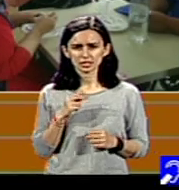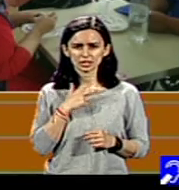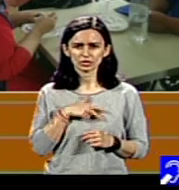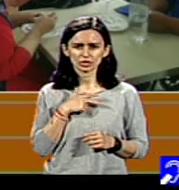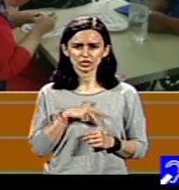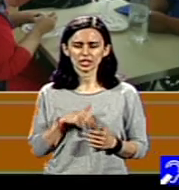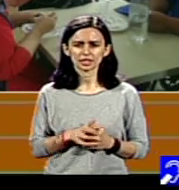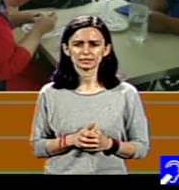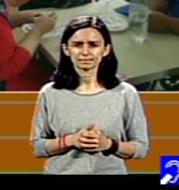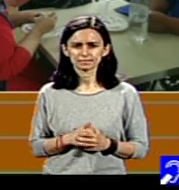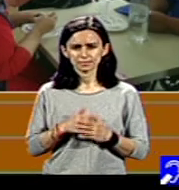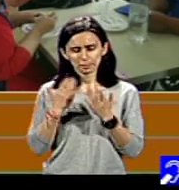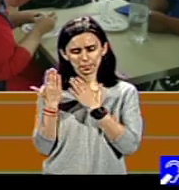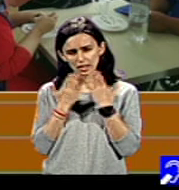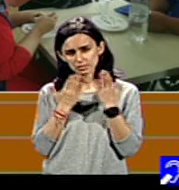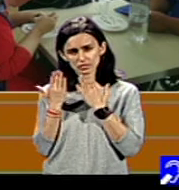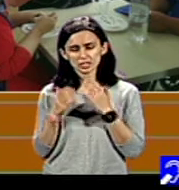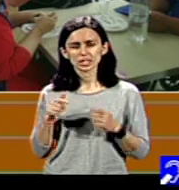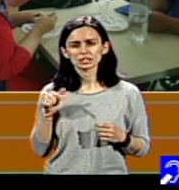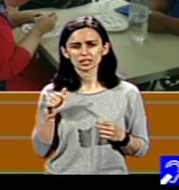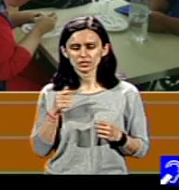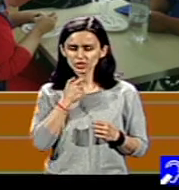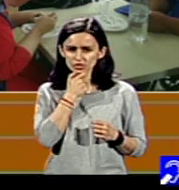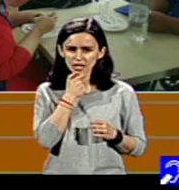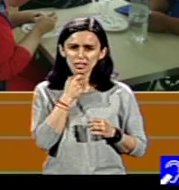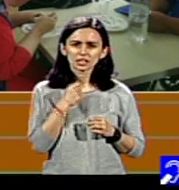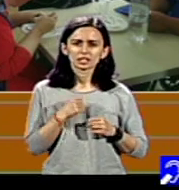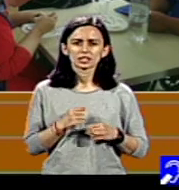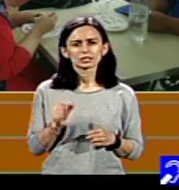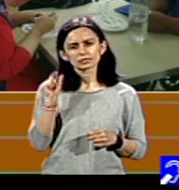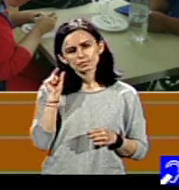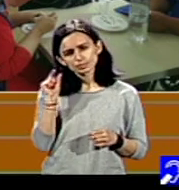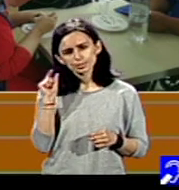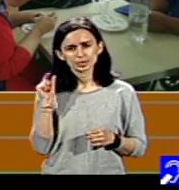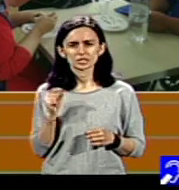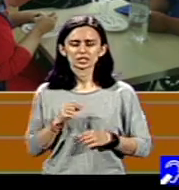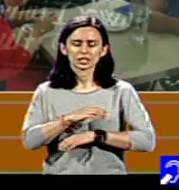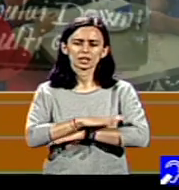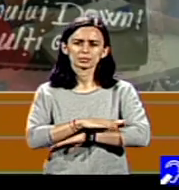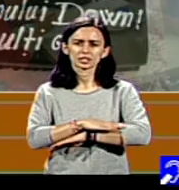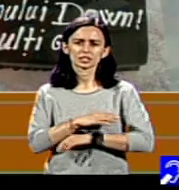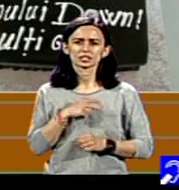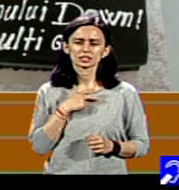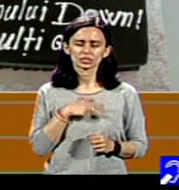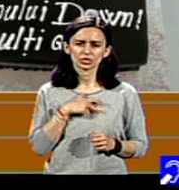acestor ani că un minimum de abilități sociale este